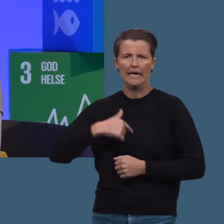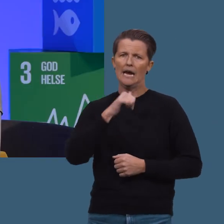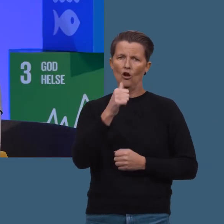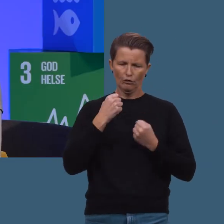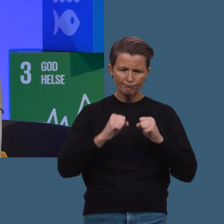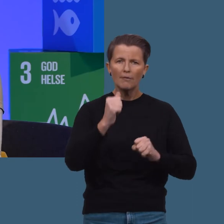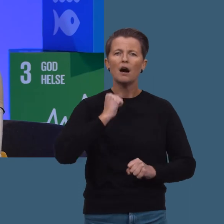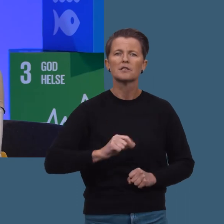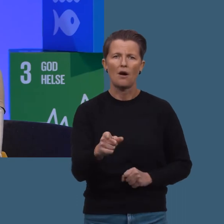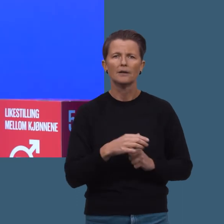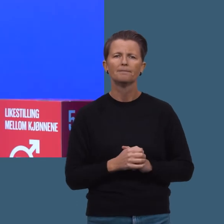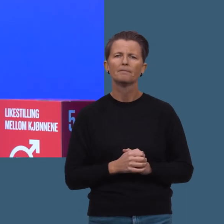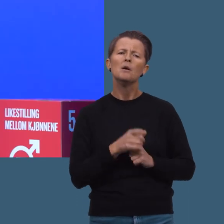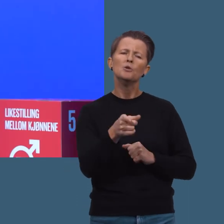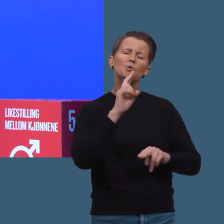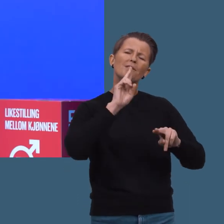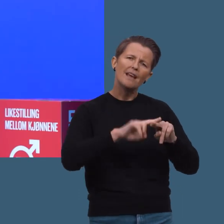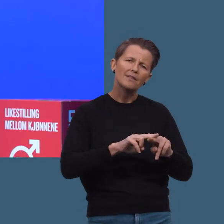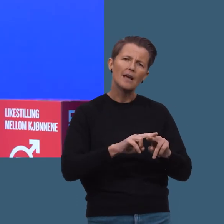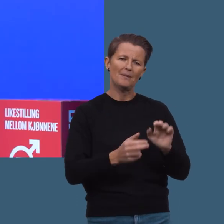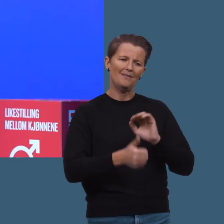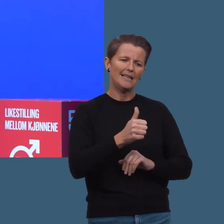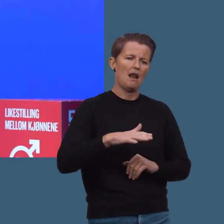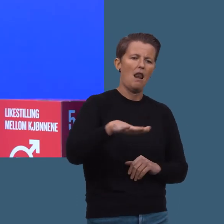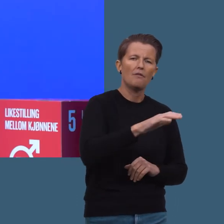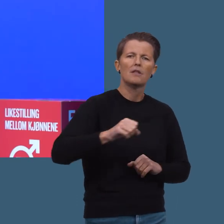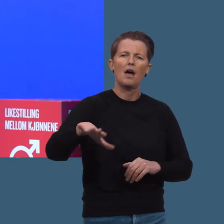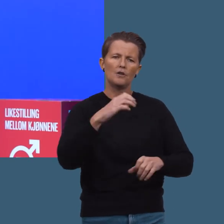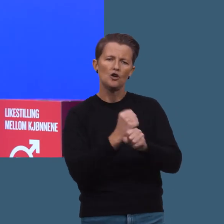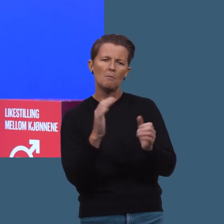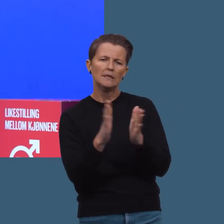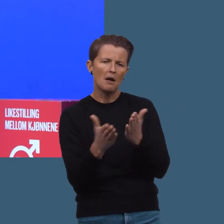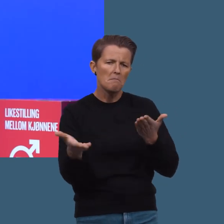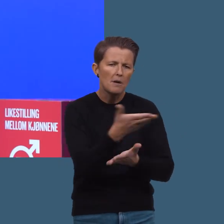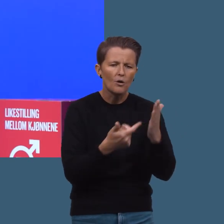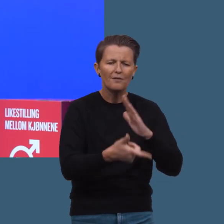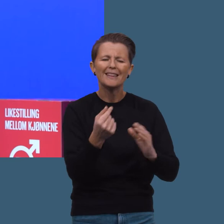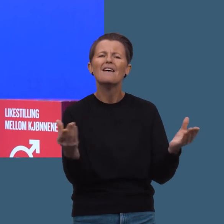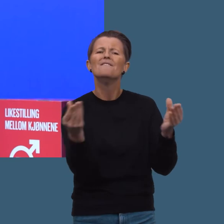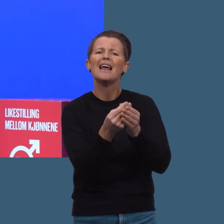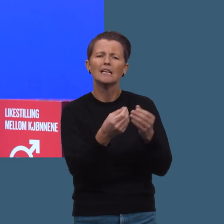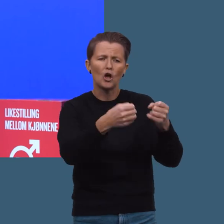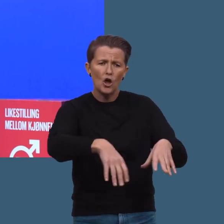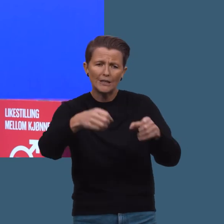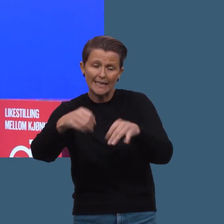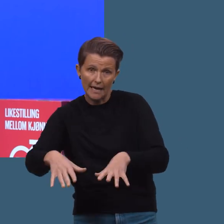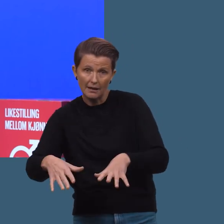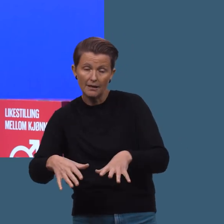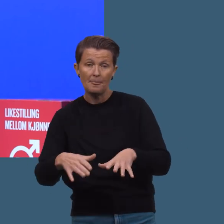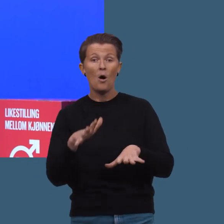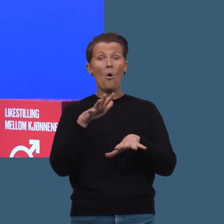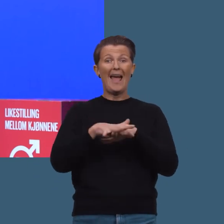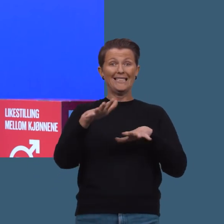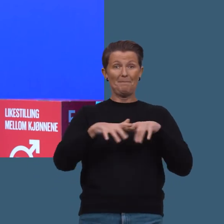så tenkte jeg at da må jeg prøve. Men altså, du nevnte jo dette her, veldig viktig at land jobber sammen for å finne felles løsninger.